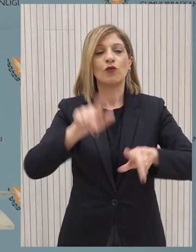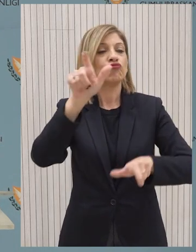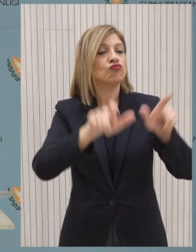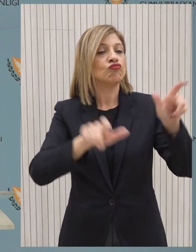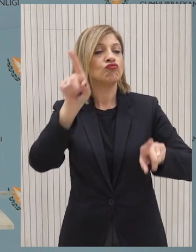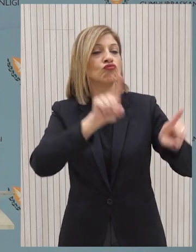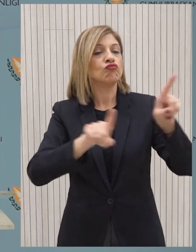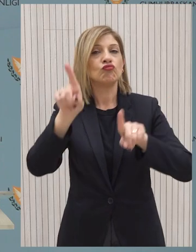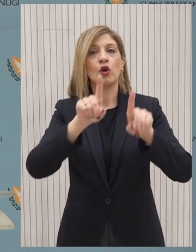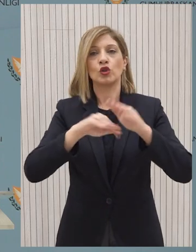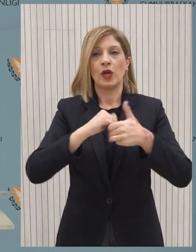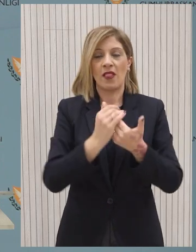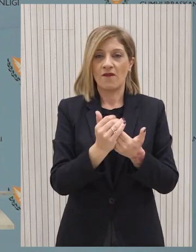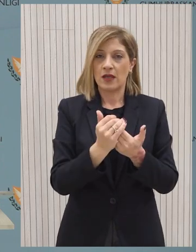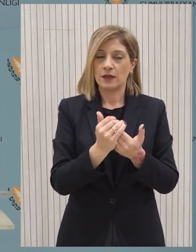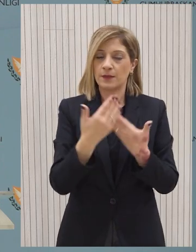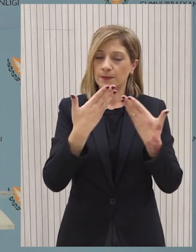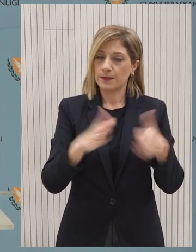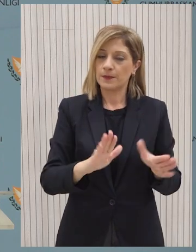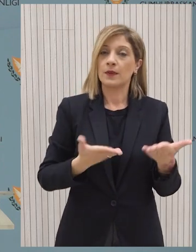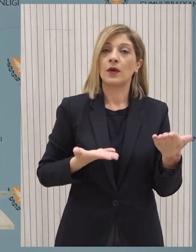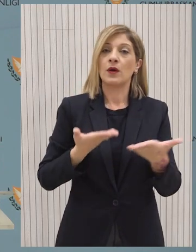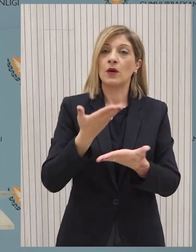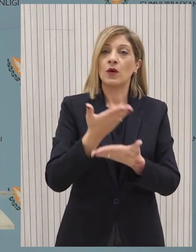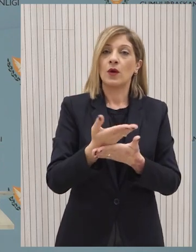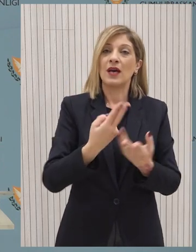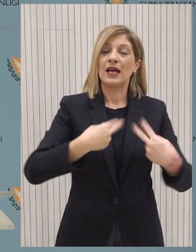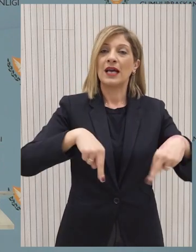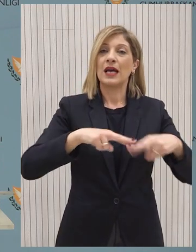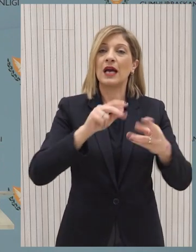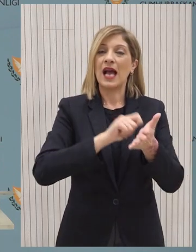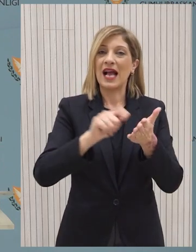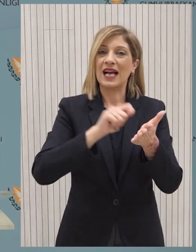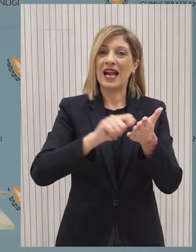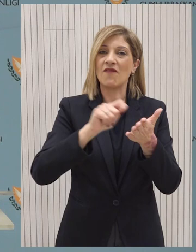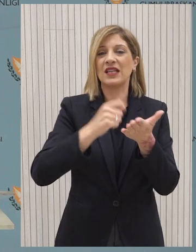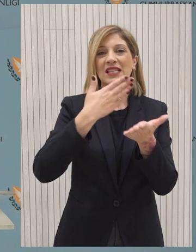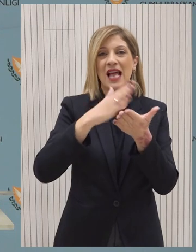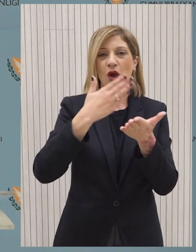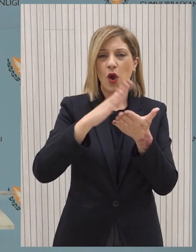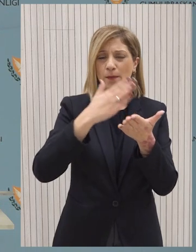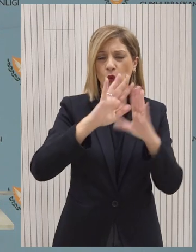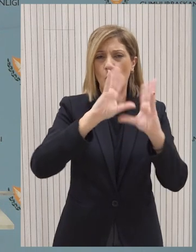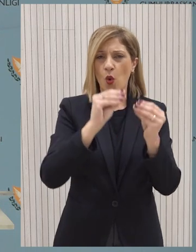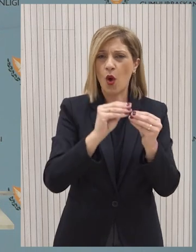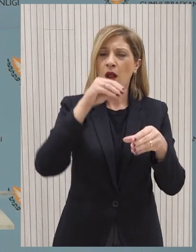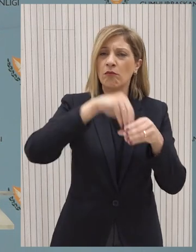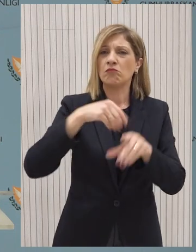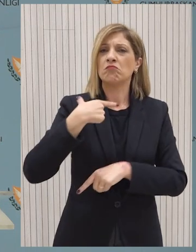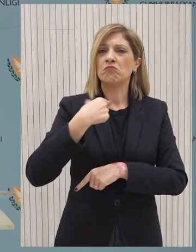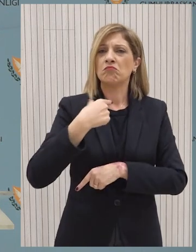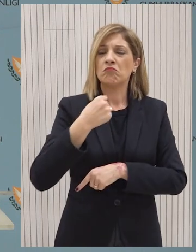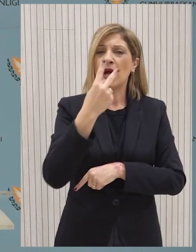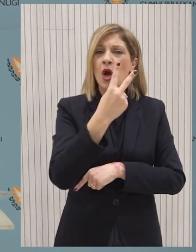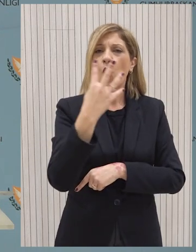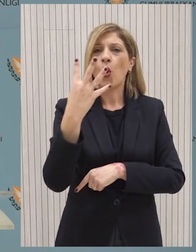συμβουλίου. Συγκεκριμένα έχουν υποβληθεί για το Συμβούλιο Εγγραφής και Ελέγχου Εργοληπτών, Οικοδομικών και Τεχνικών Έργων 24